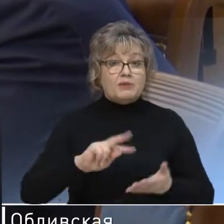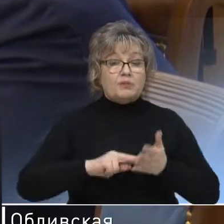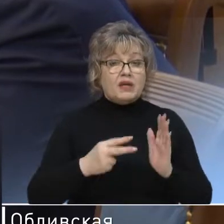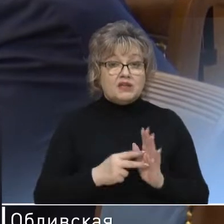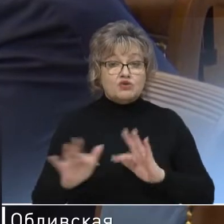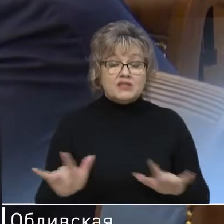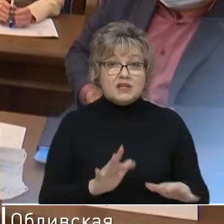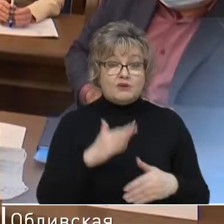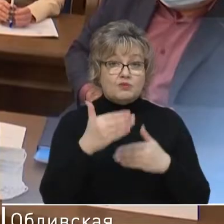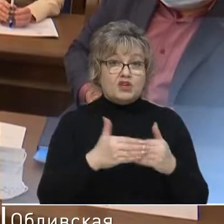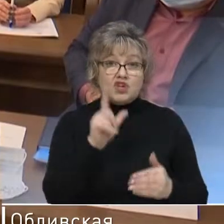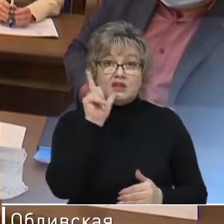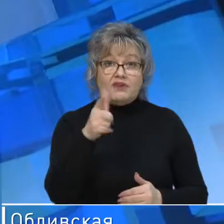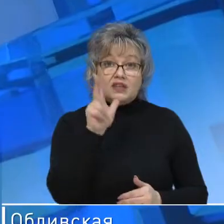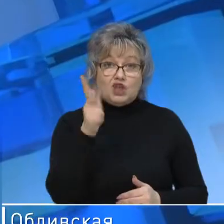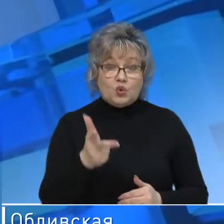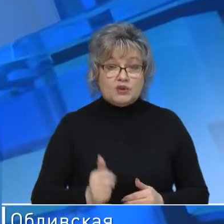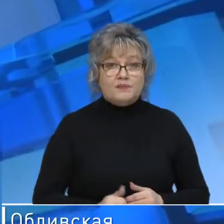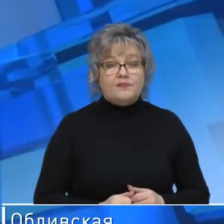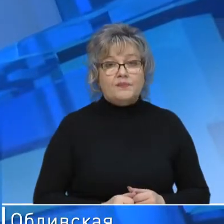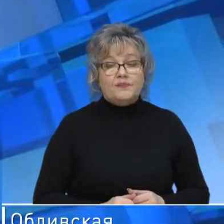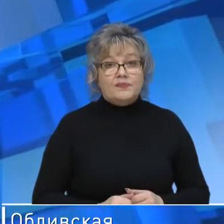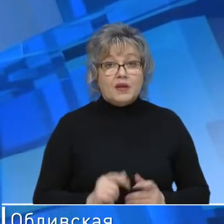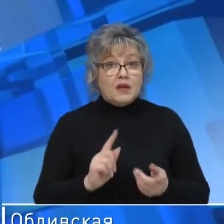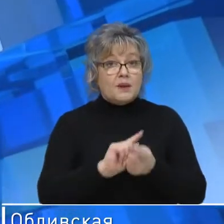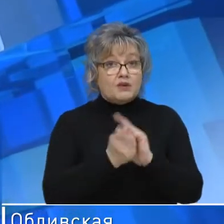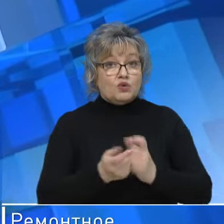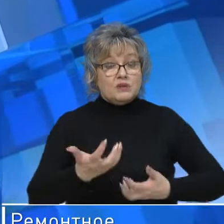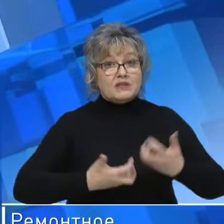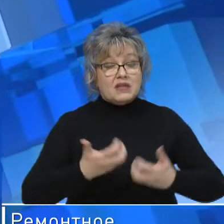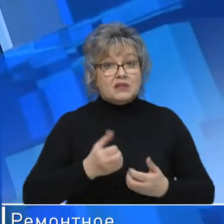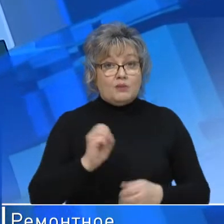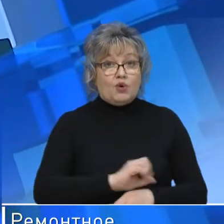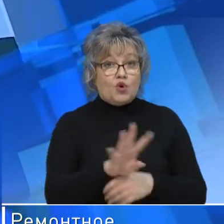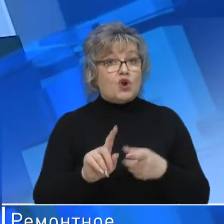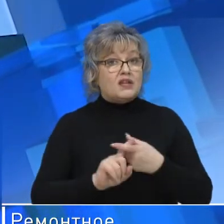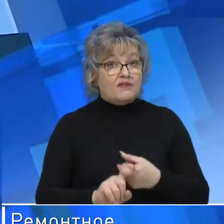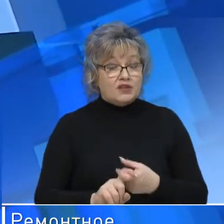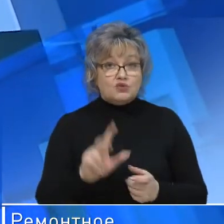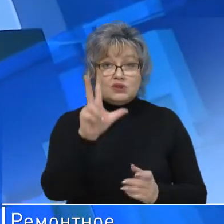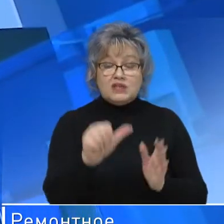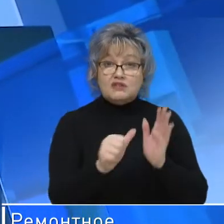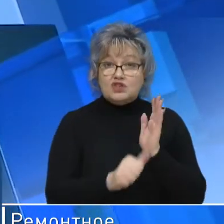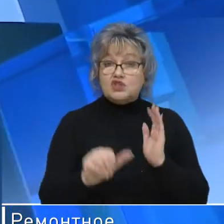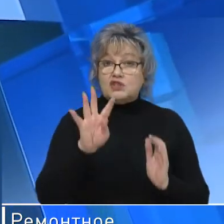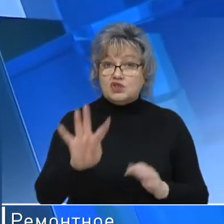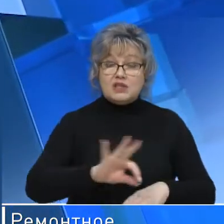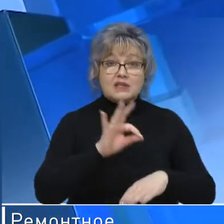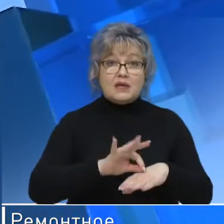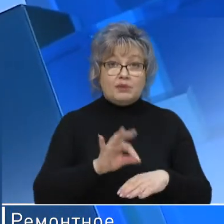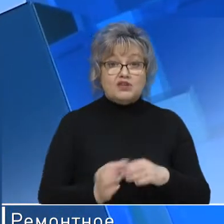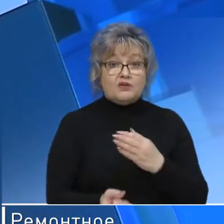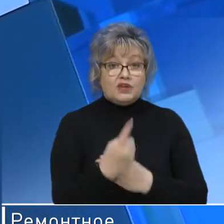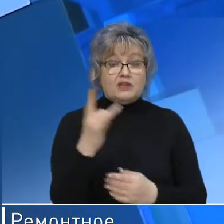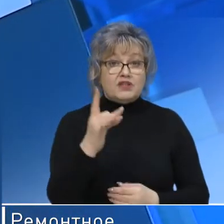заниматься в ближайшие 2-3 года. Переходим к статистике по коронавирусу. 364 заболевших